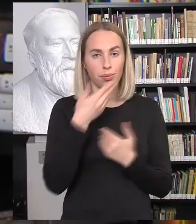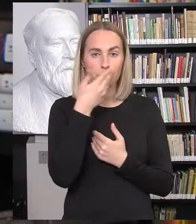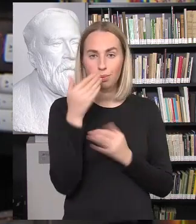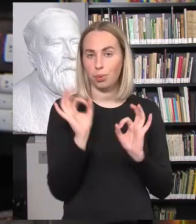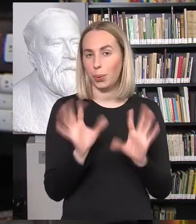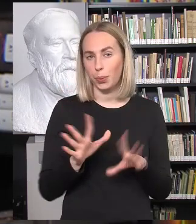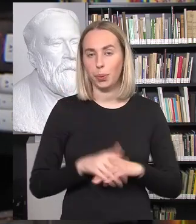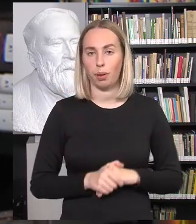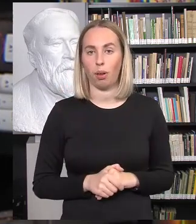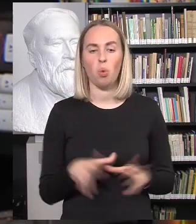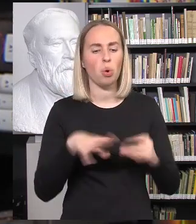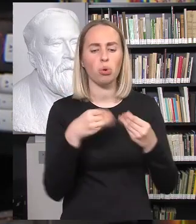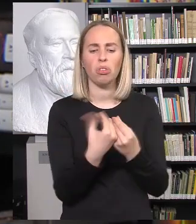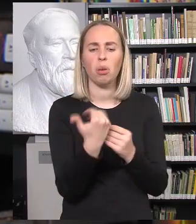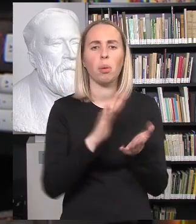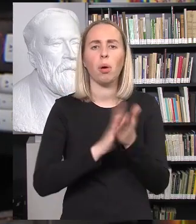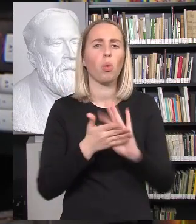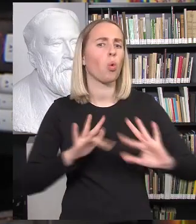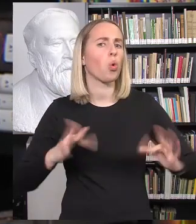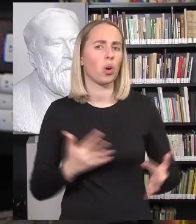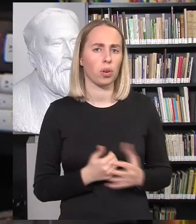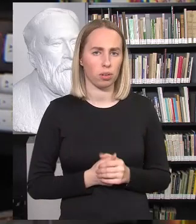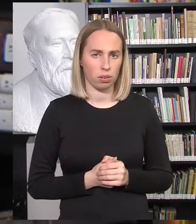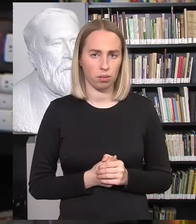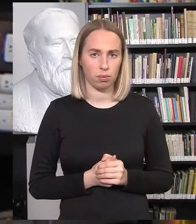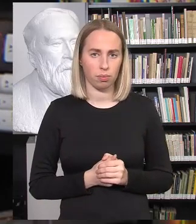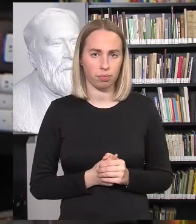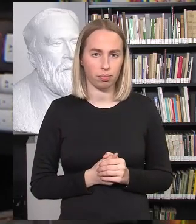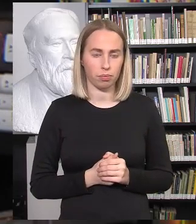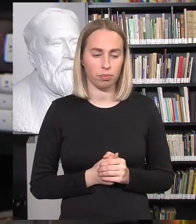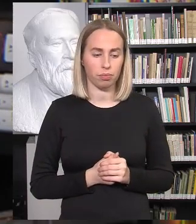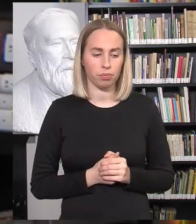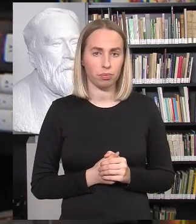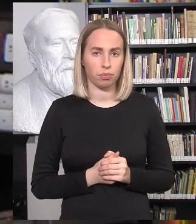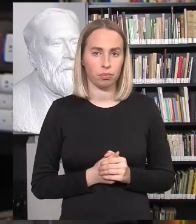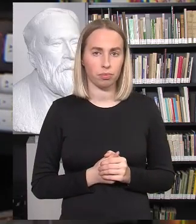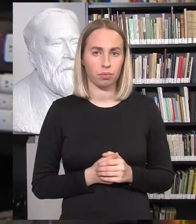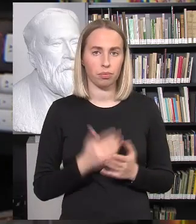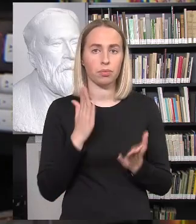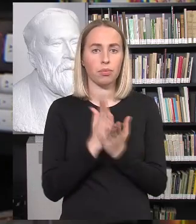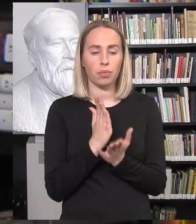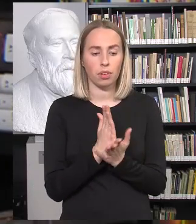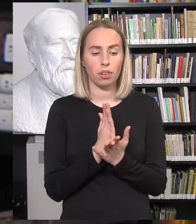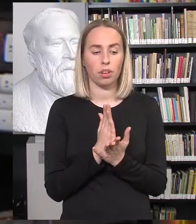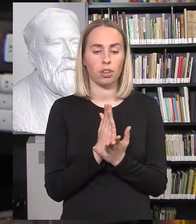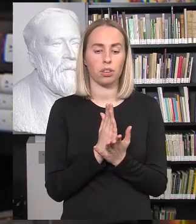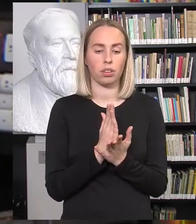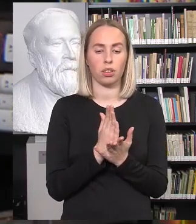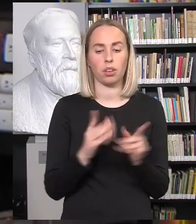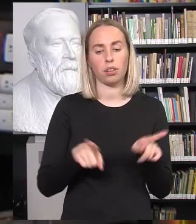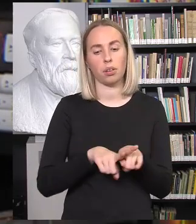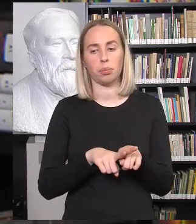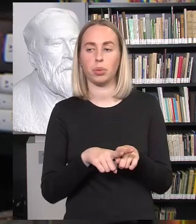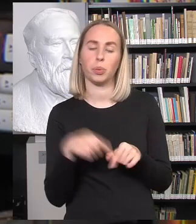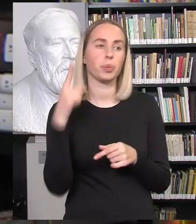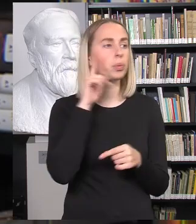kokiai šeimai rengti? Taip sakant, vėlgi tam tikras paliktas erdvėja interpretacijoms